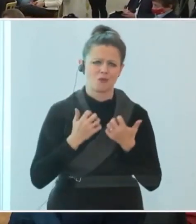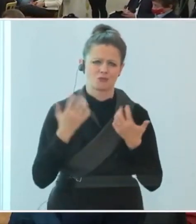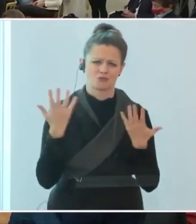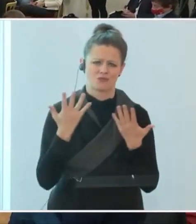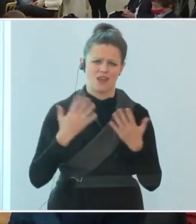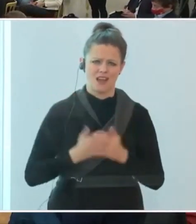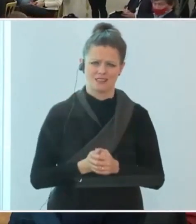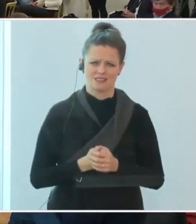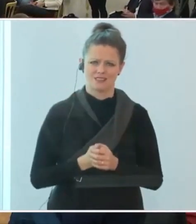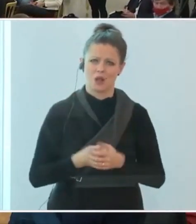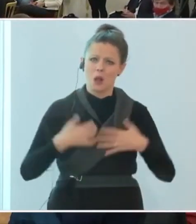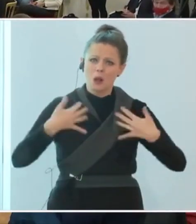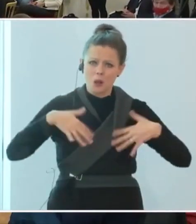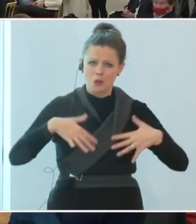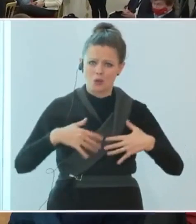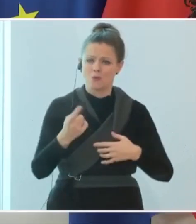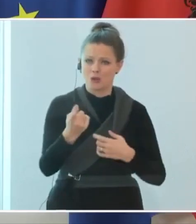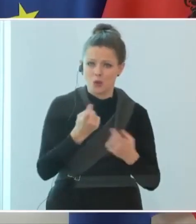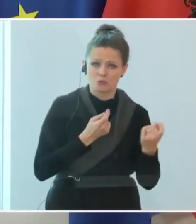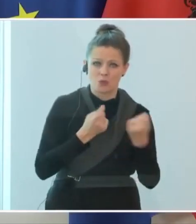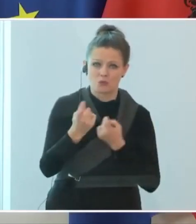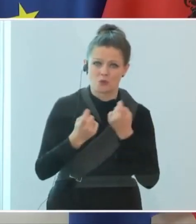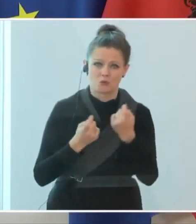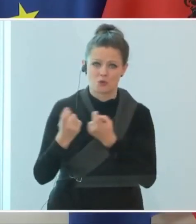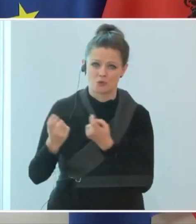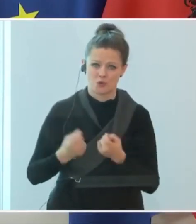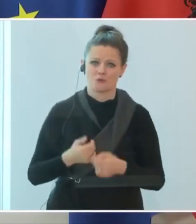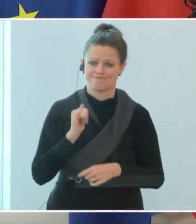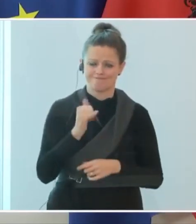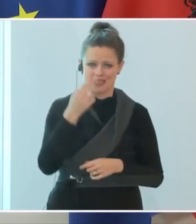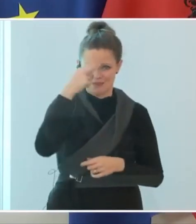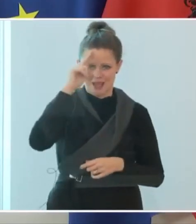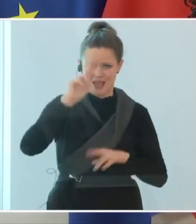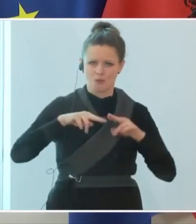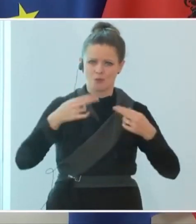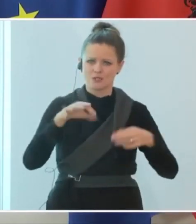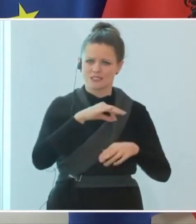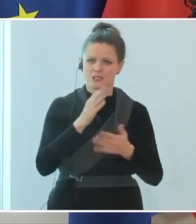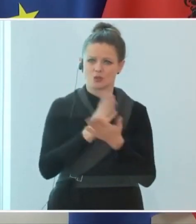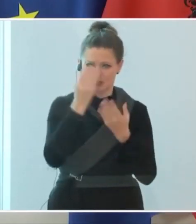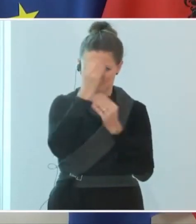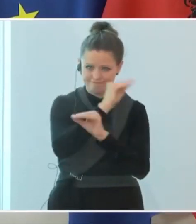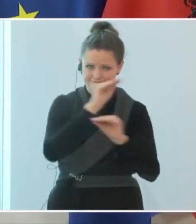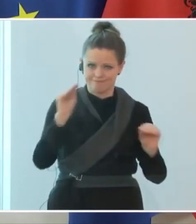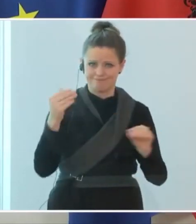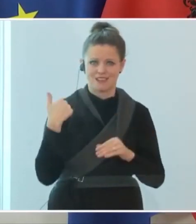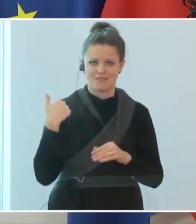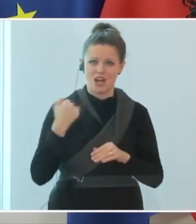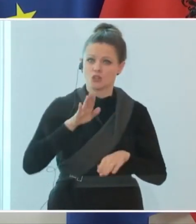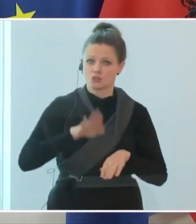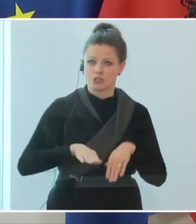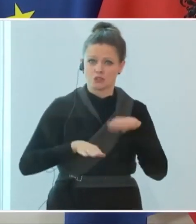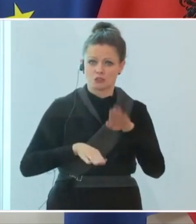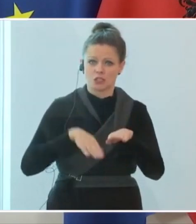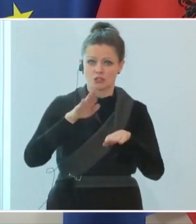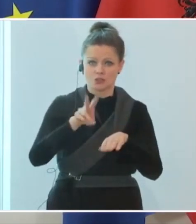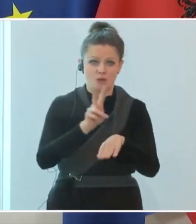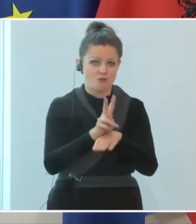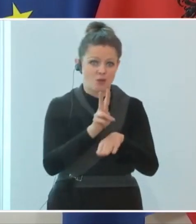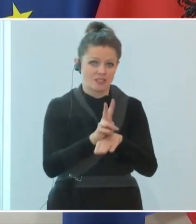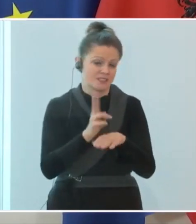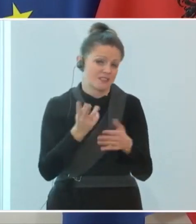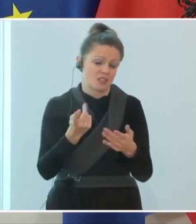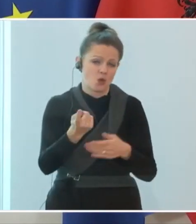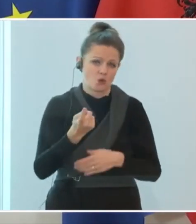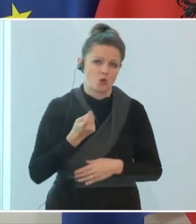Lockerungen jetzt eintreten. Der Bundeskanzler hat aber immer darauf hingewiesen, dass sie nur schrittweise und vorsichtig